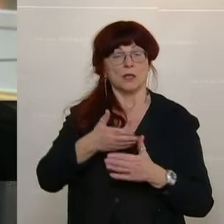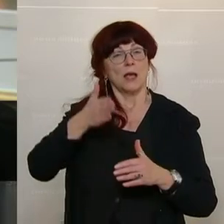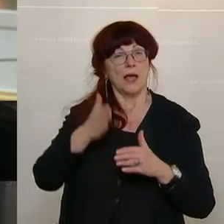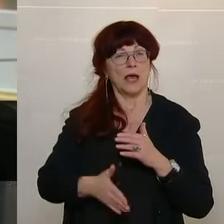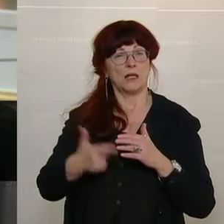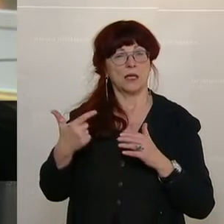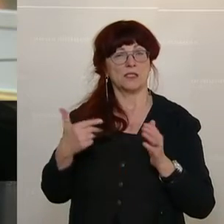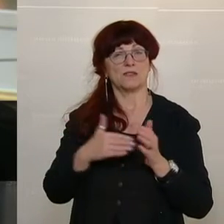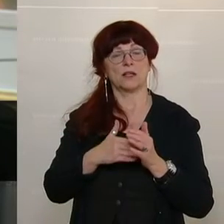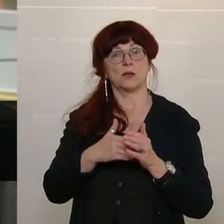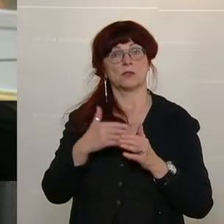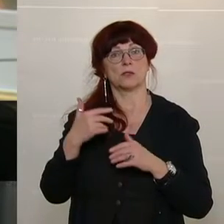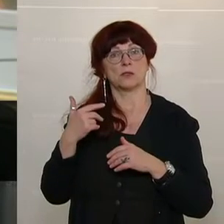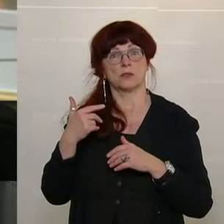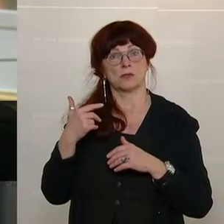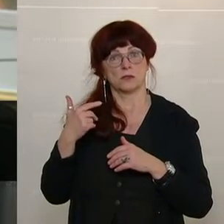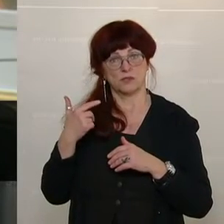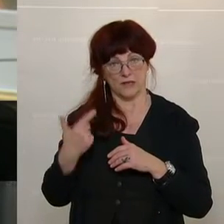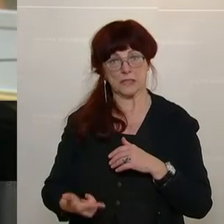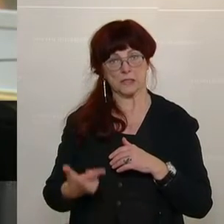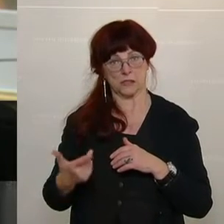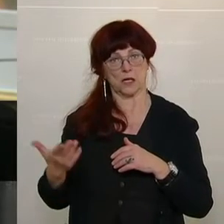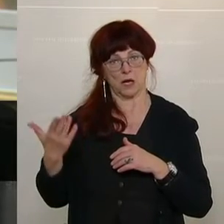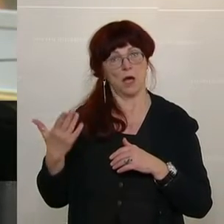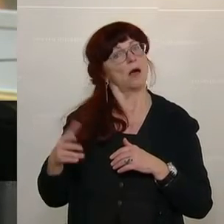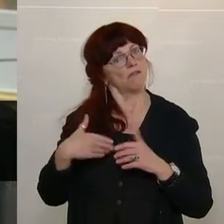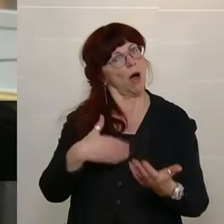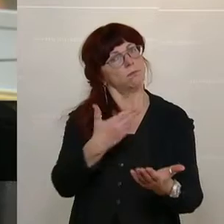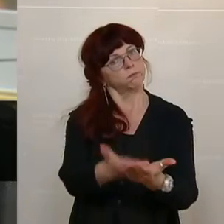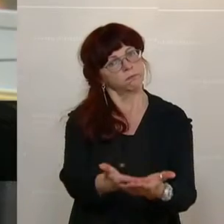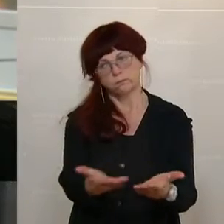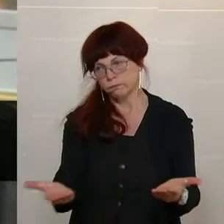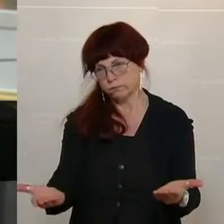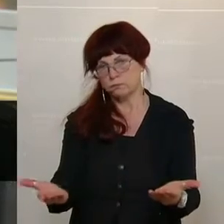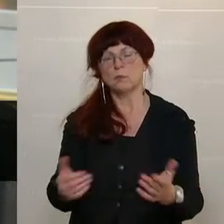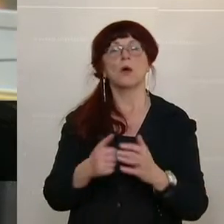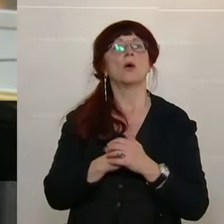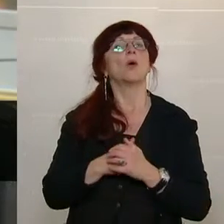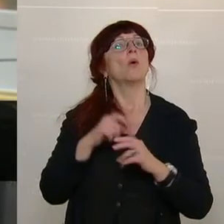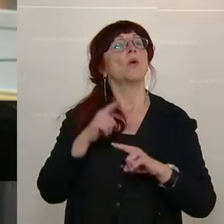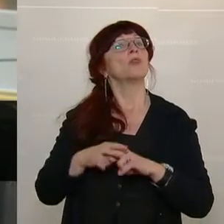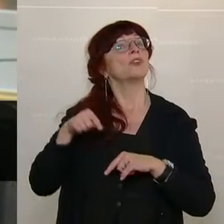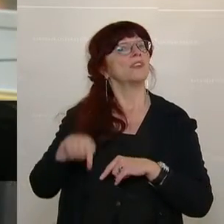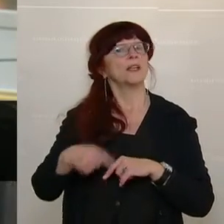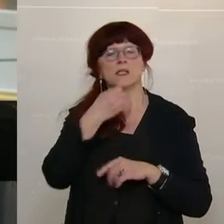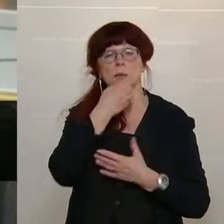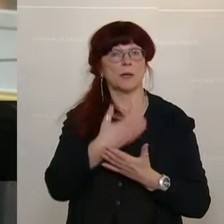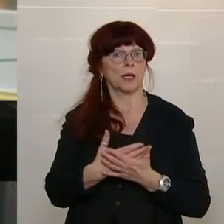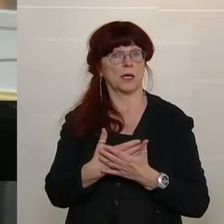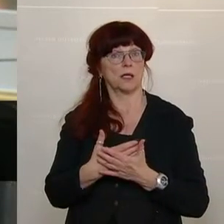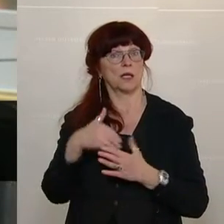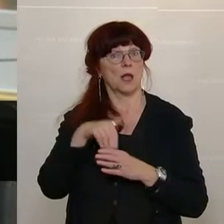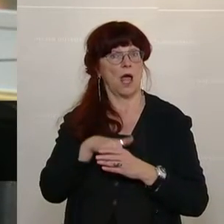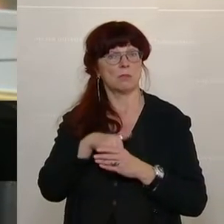2020 Ihnen vorgelegt und es ist ein Bericht, der